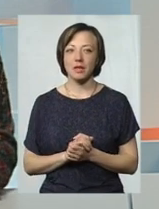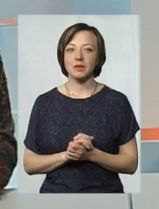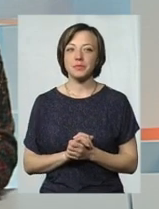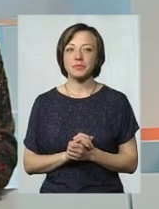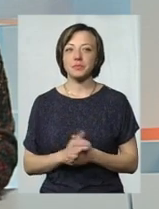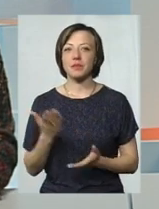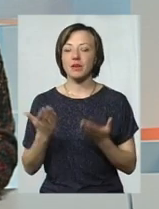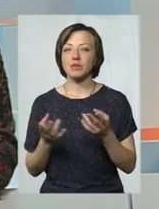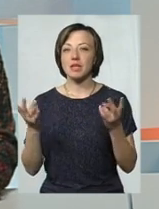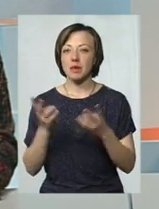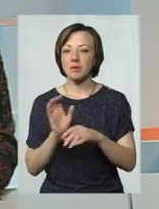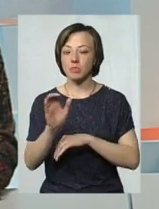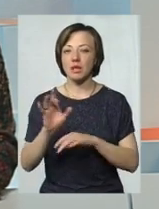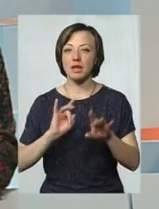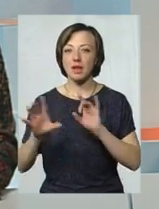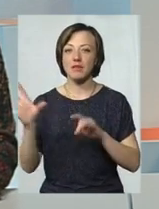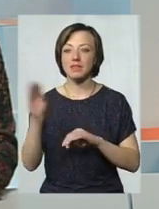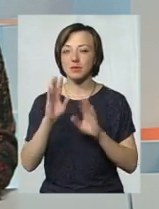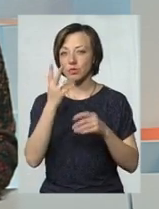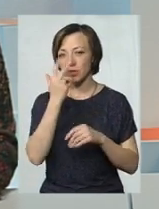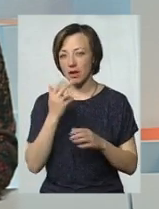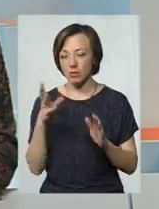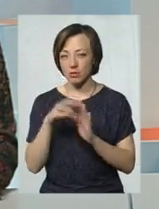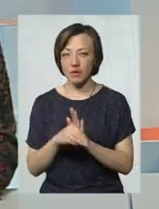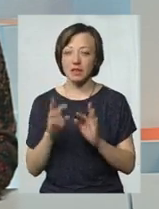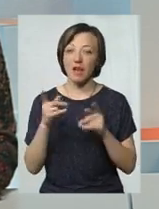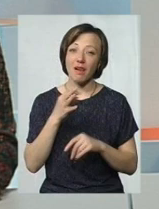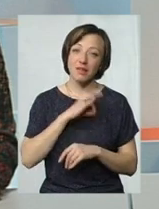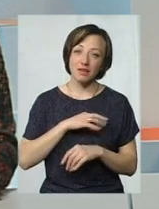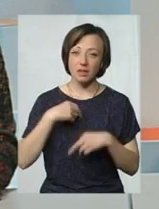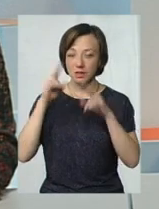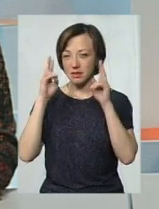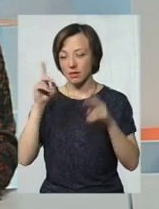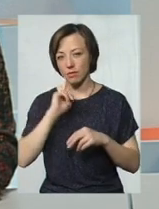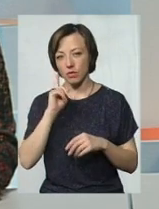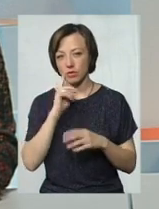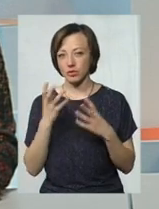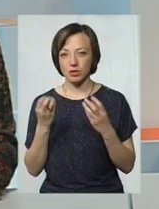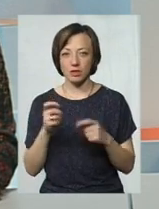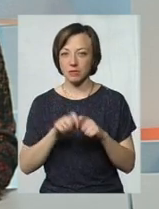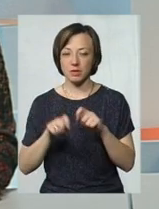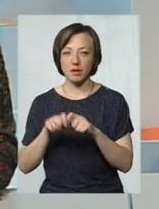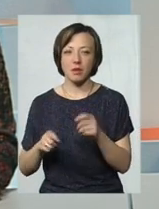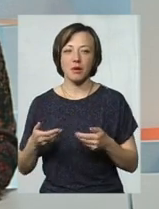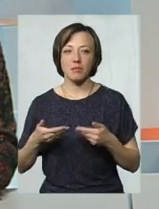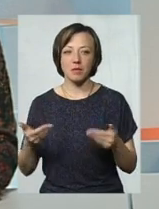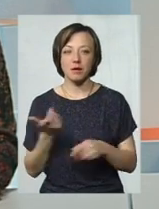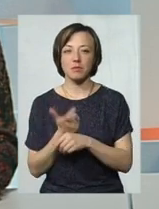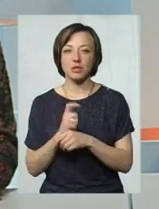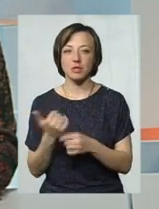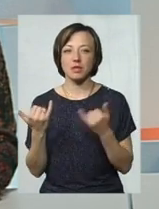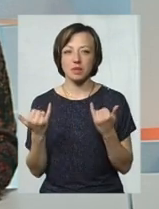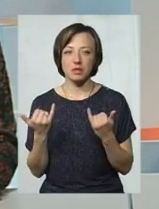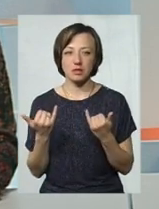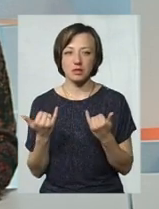треба запускати рекламу, то всі будуть адаптуватися. Наскільки воно буде ефективно, я поки не знаю, ми поки що це не вимірювали, тому що ми, більше зараз,